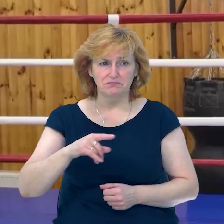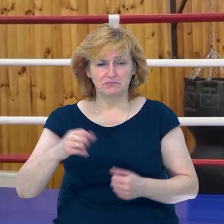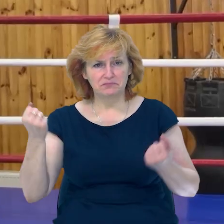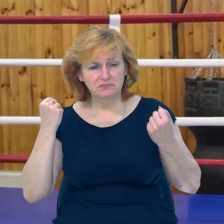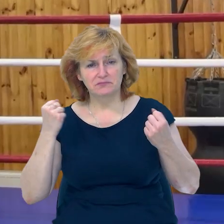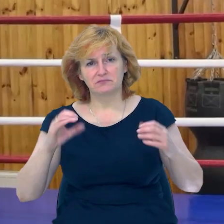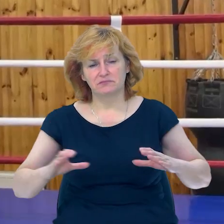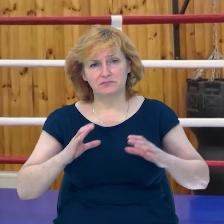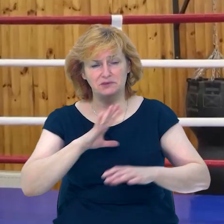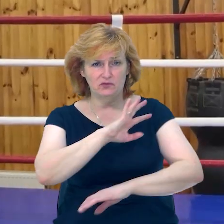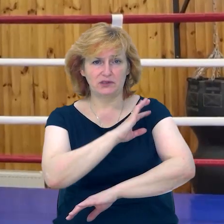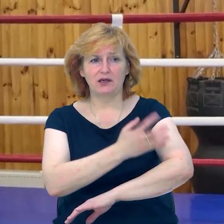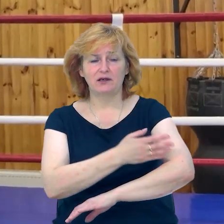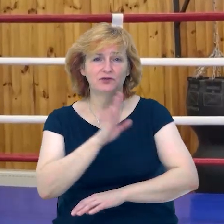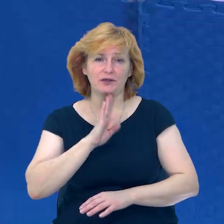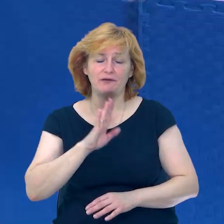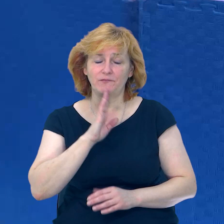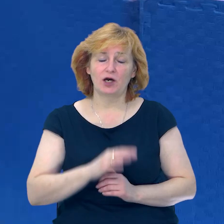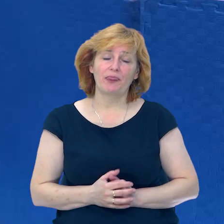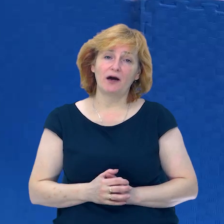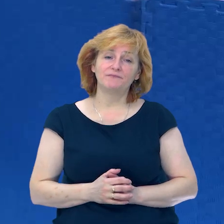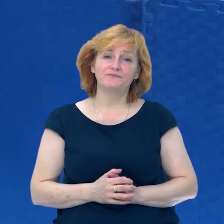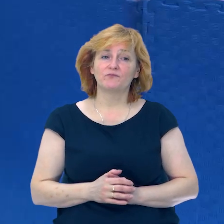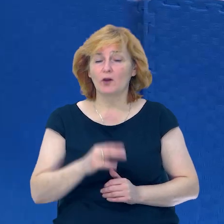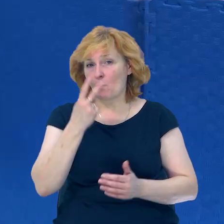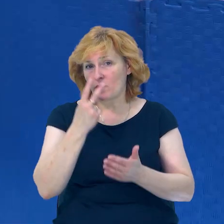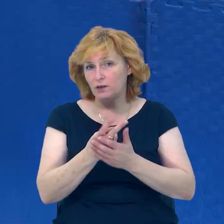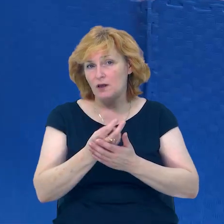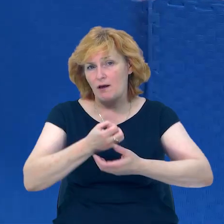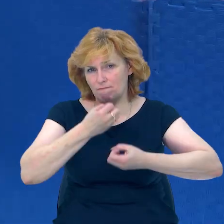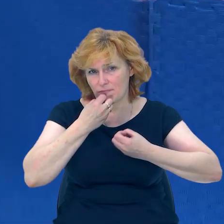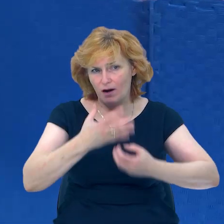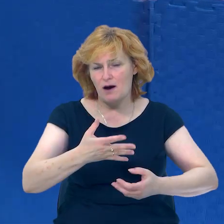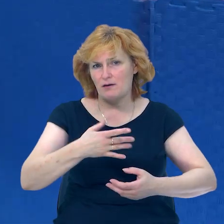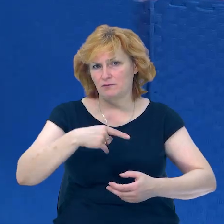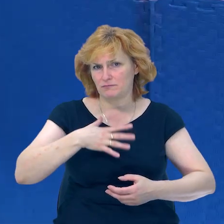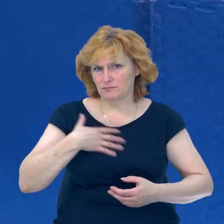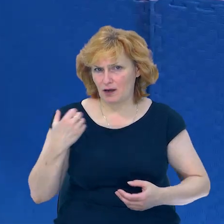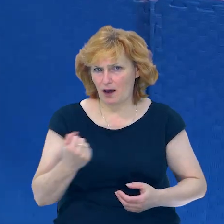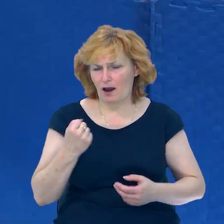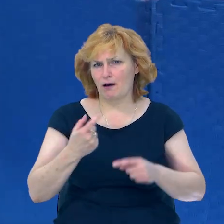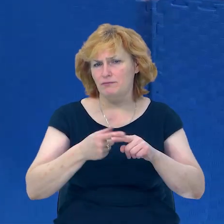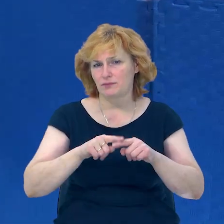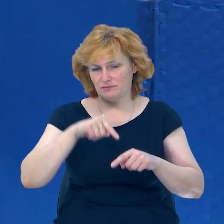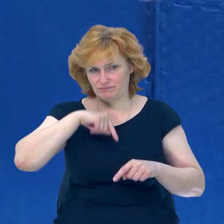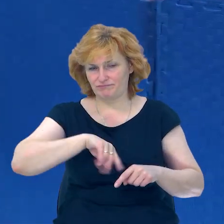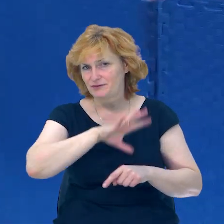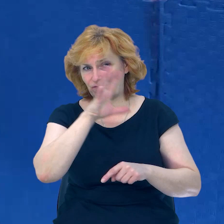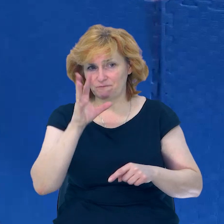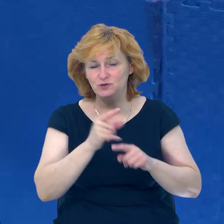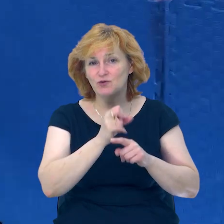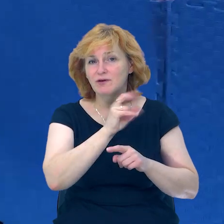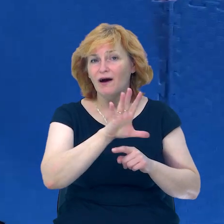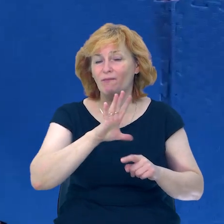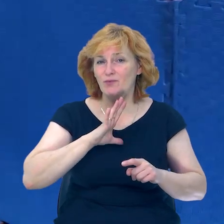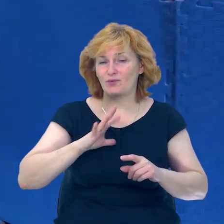Ну, українки сильні дівчата. Показала гарний бокс, характер, все те, що закладається в неї на тренувальному